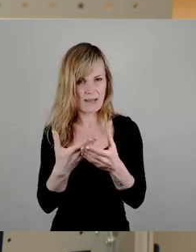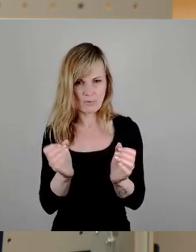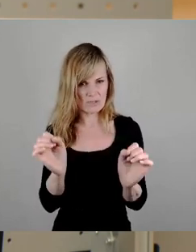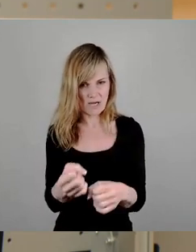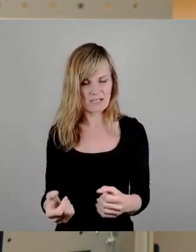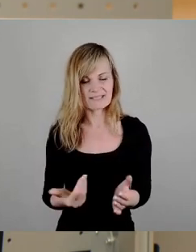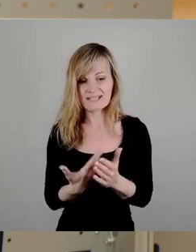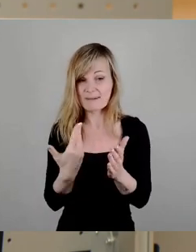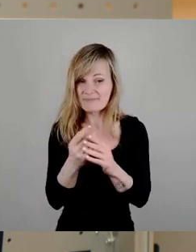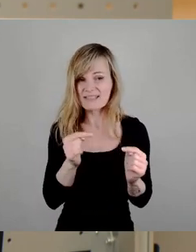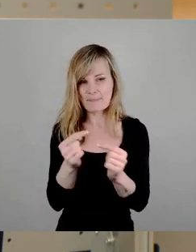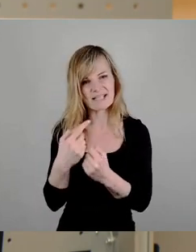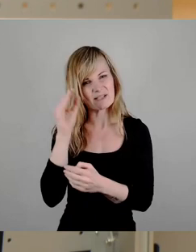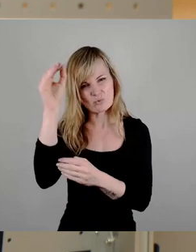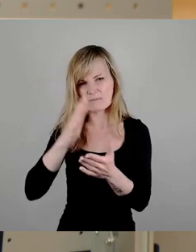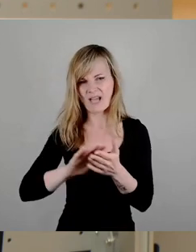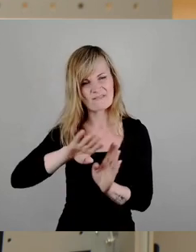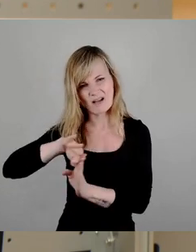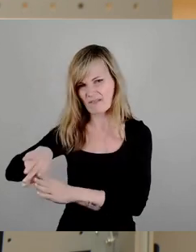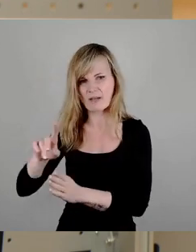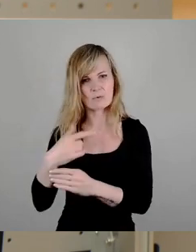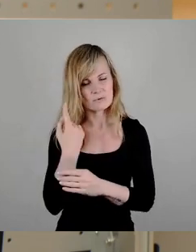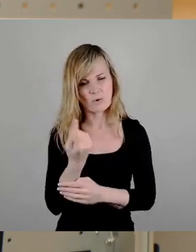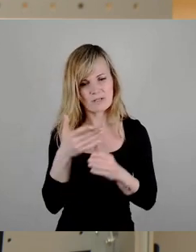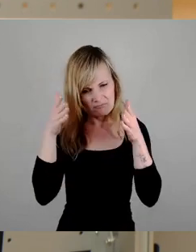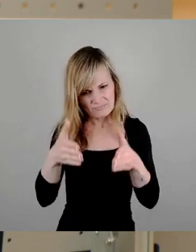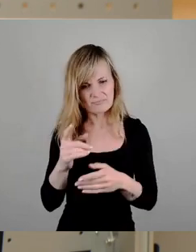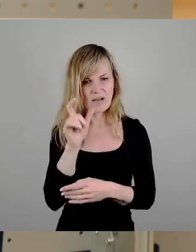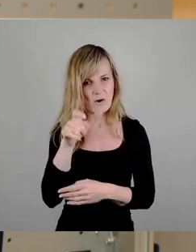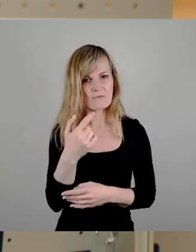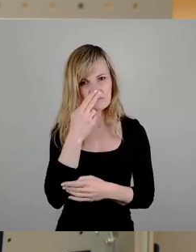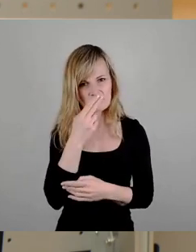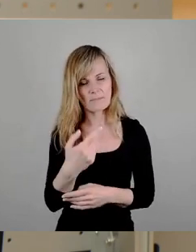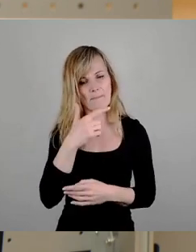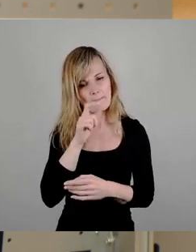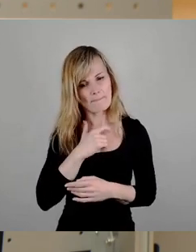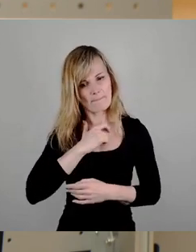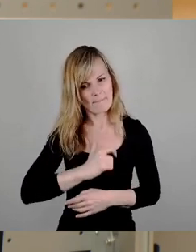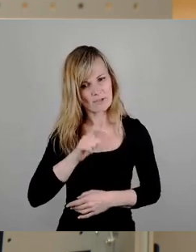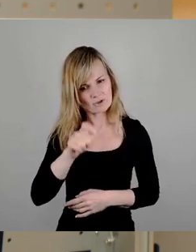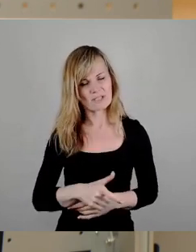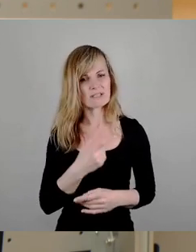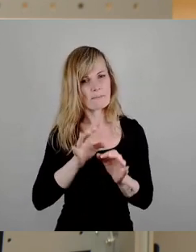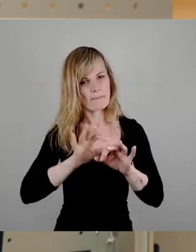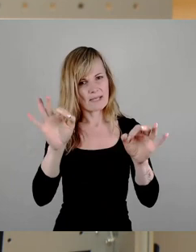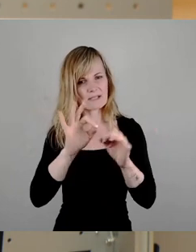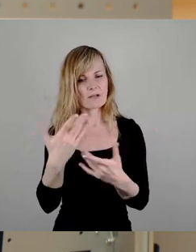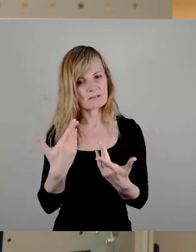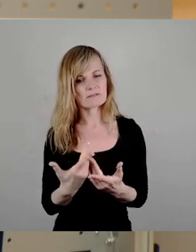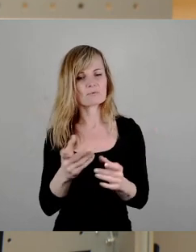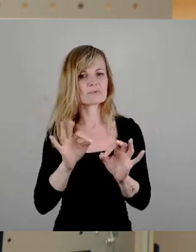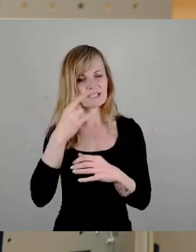diese Debatten zukünftig bitte einfach sein und konzentrieren wir uns auf eine menschliche und auf eine effiziente und auf eine sinnvolle